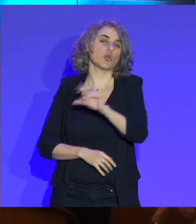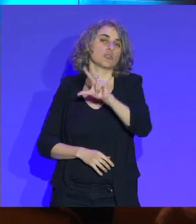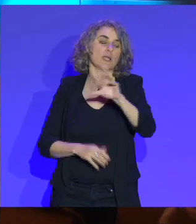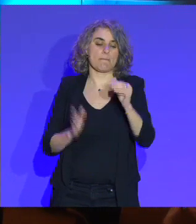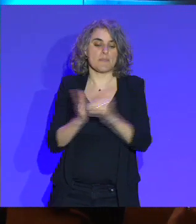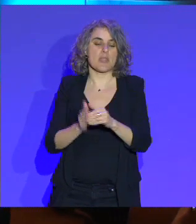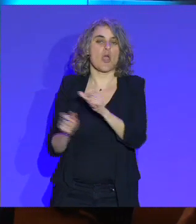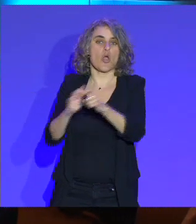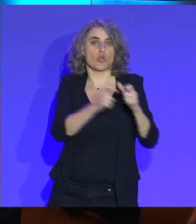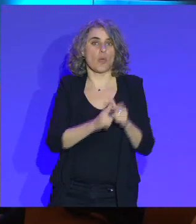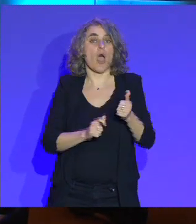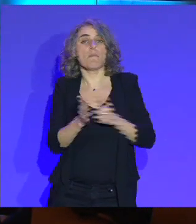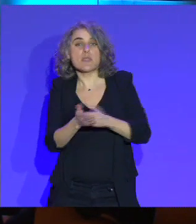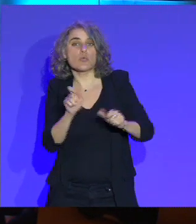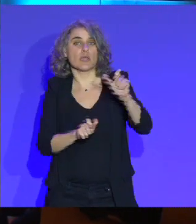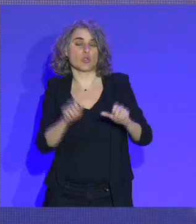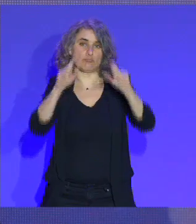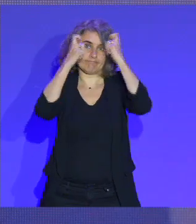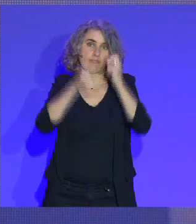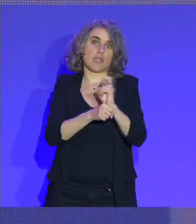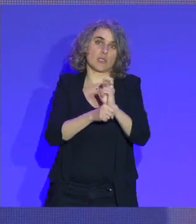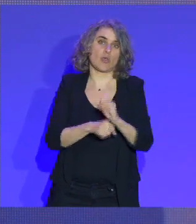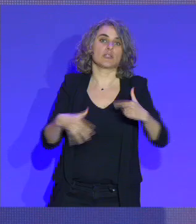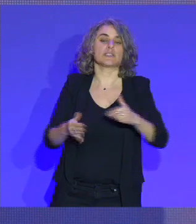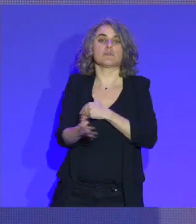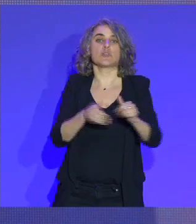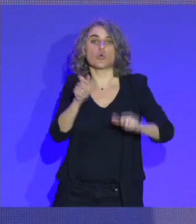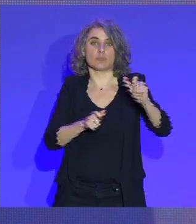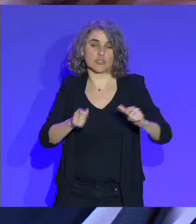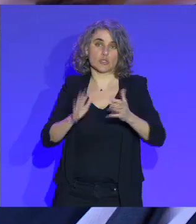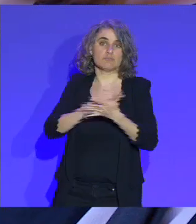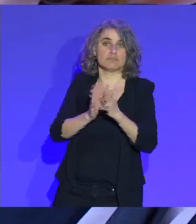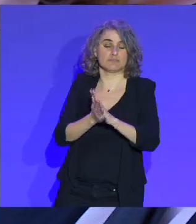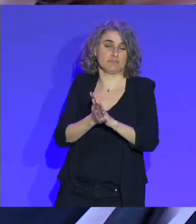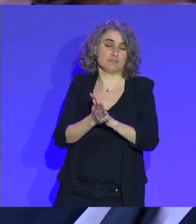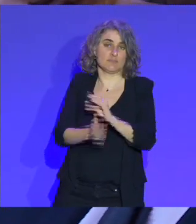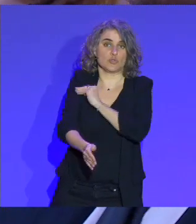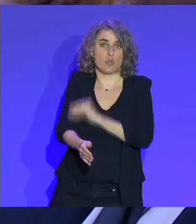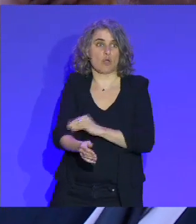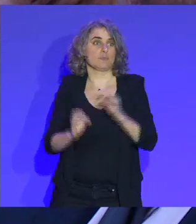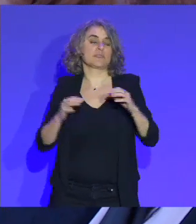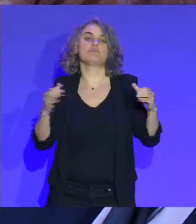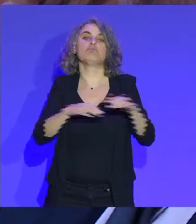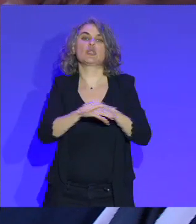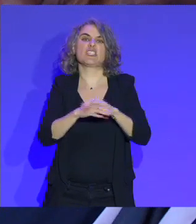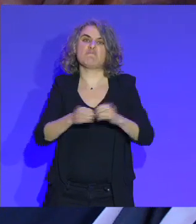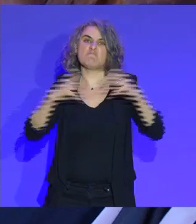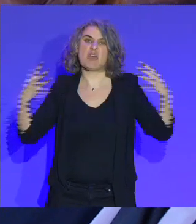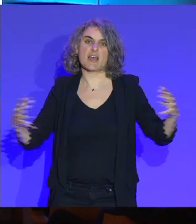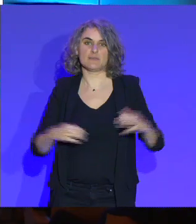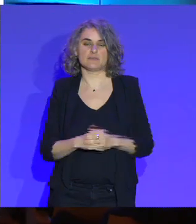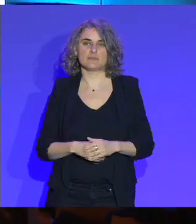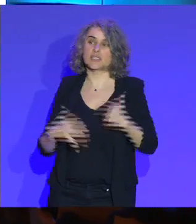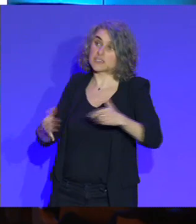1 million d'éducateurs, 17 millions de pratiquants. On dit souvent qu'on est le premier parti de France avec tout ce qu représente. le savez comme 17